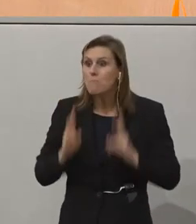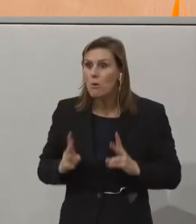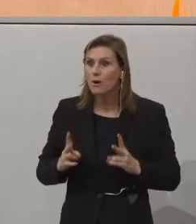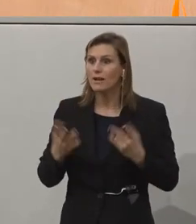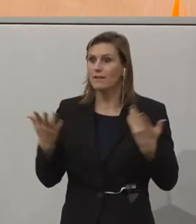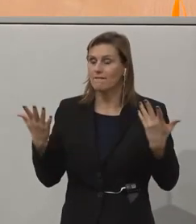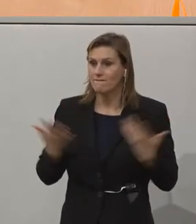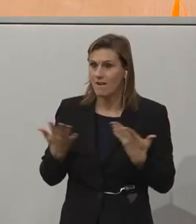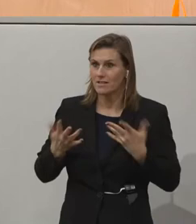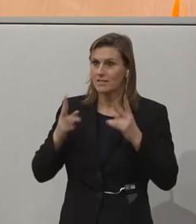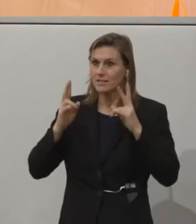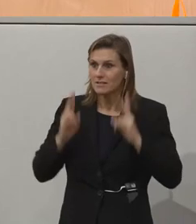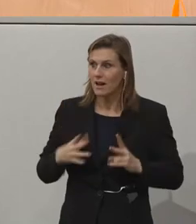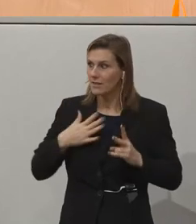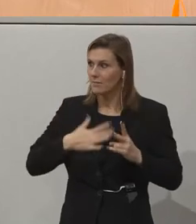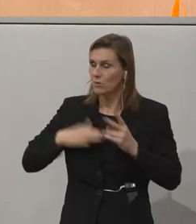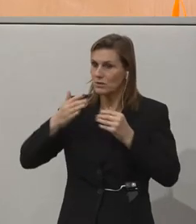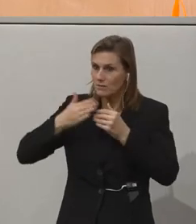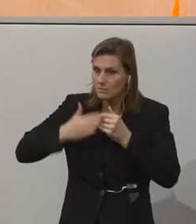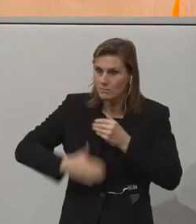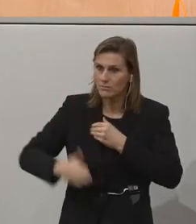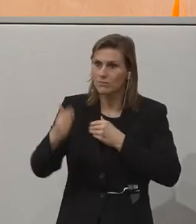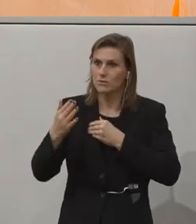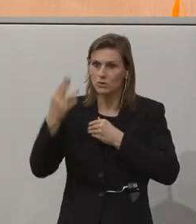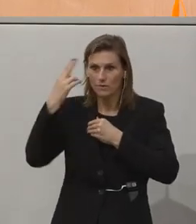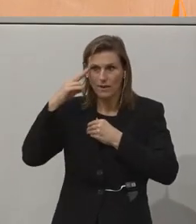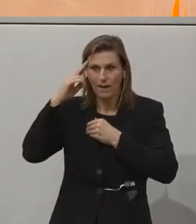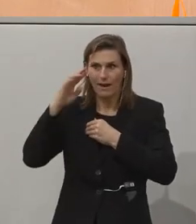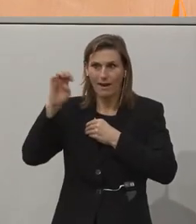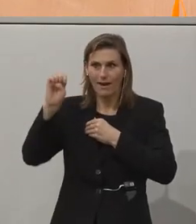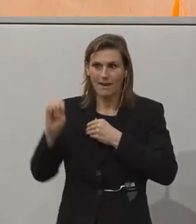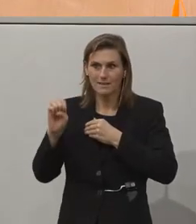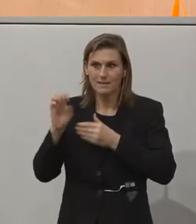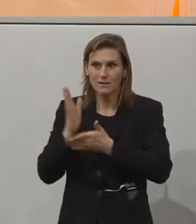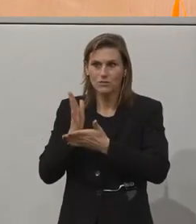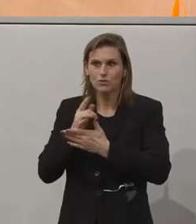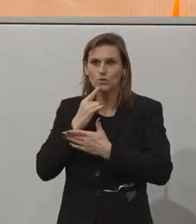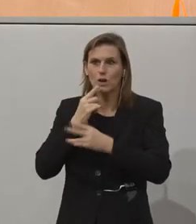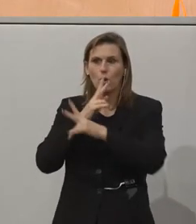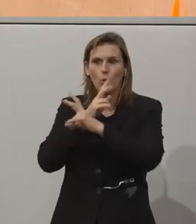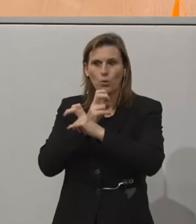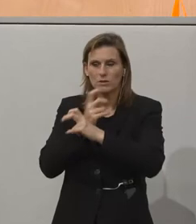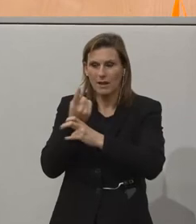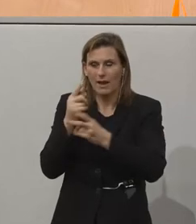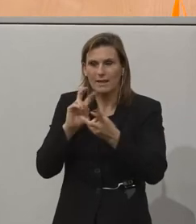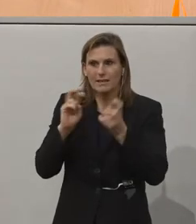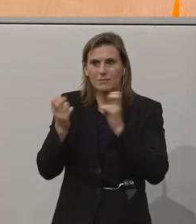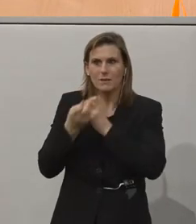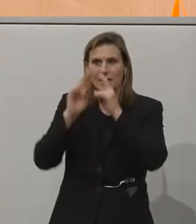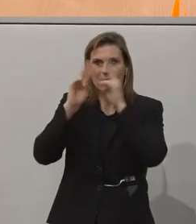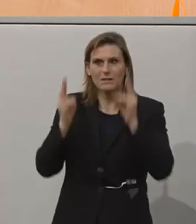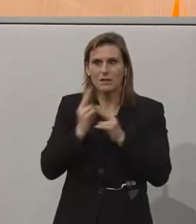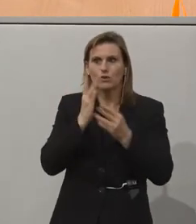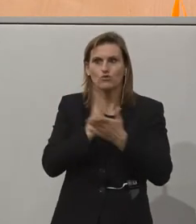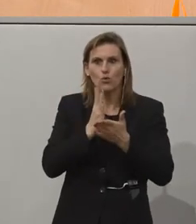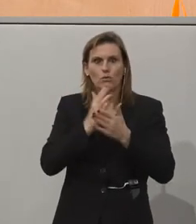Anstoß geben, eben eine Inspiration, so wie Martin Essen in seiner Keynote auch gesagt hat, dass wir in Österreich Dinge umsetzen, die international schon